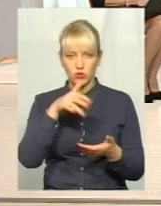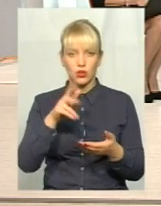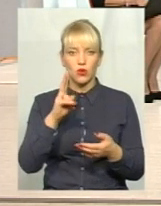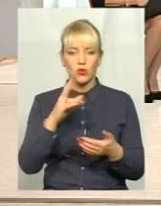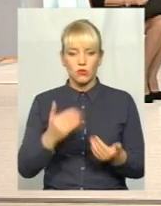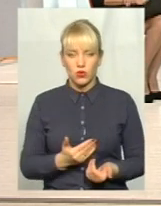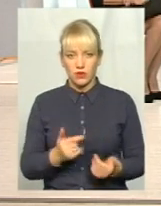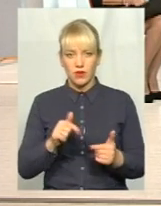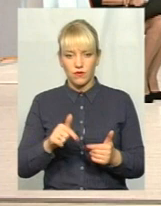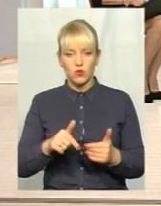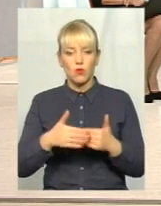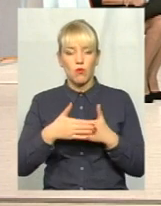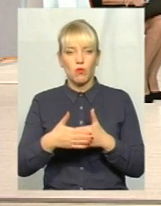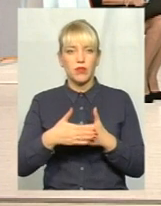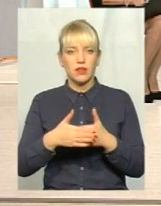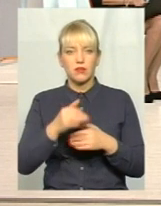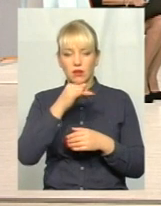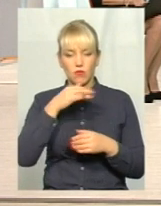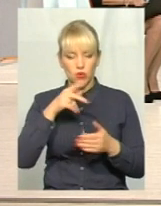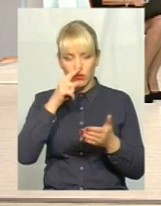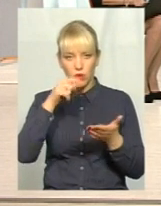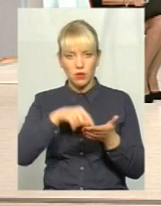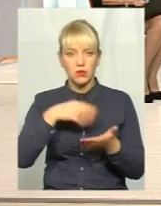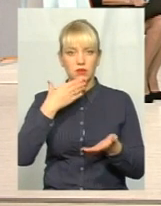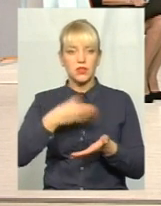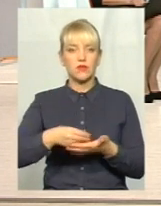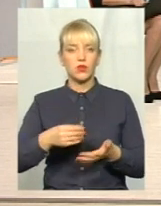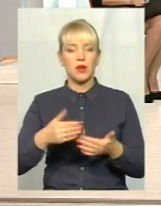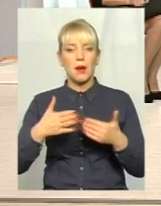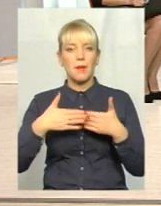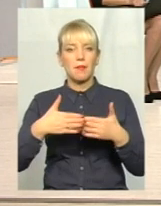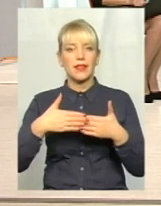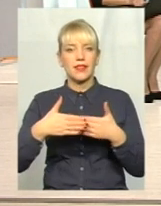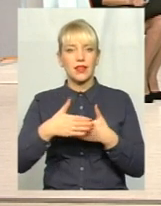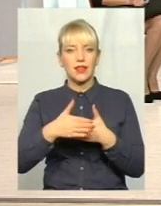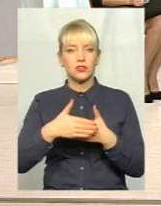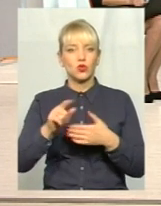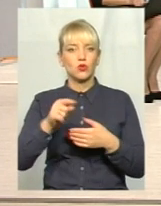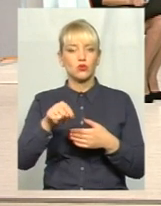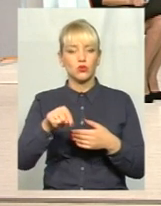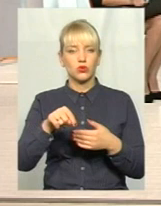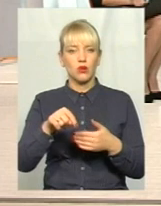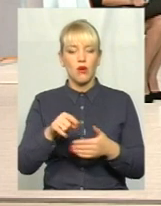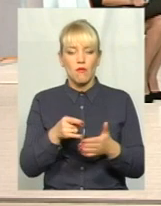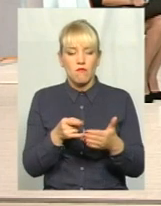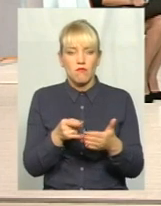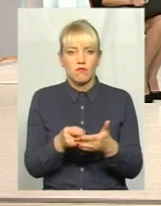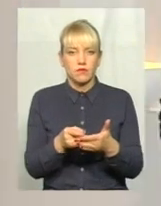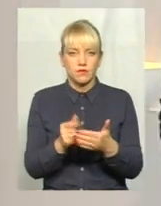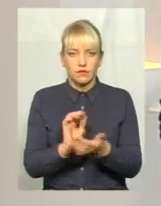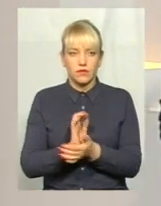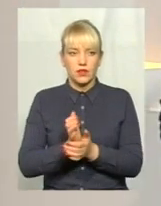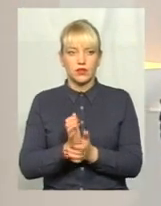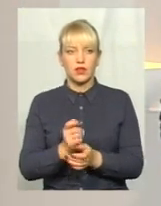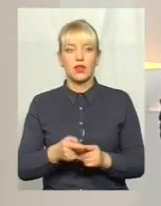живе в цьому під'їзді, він не може потрапити до свого під'їзду через те, що припаркував. І поліція має право